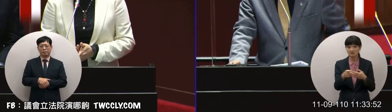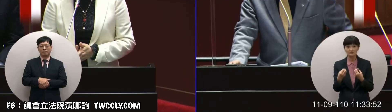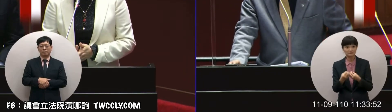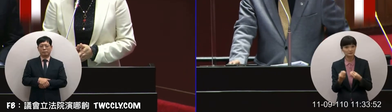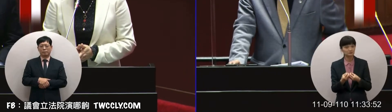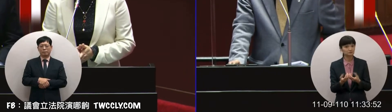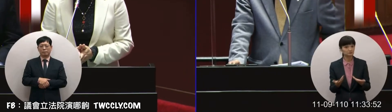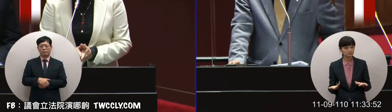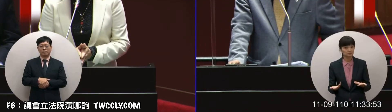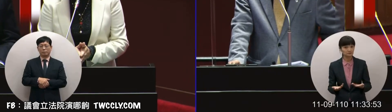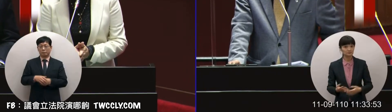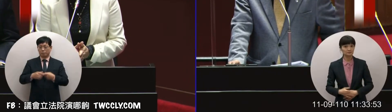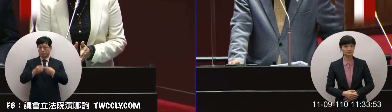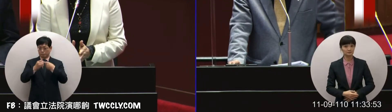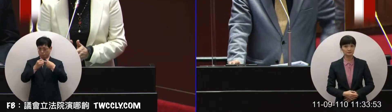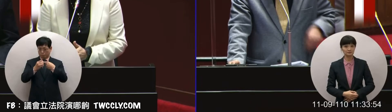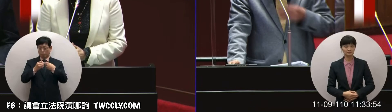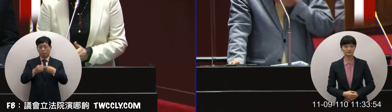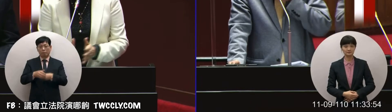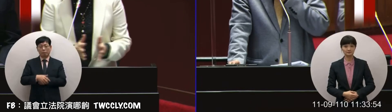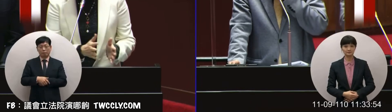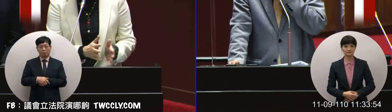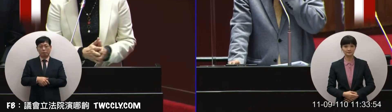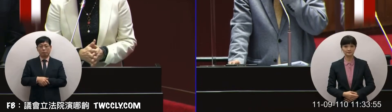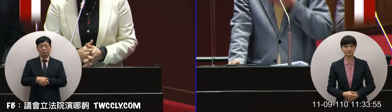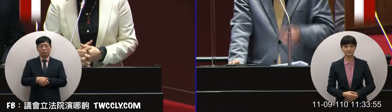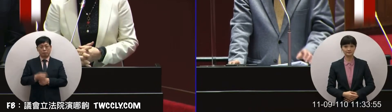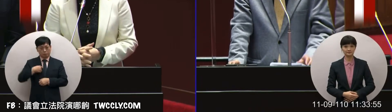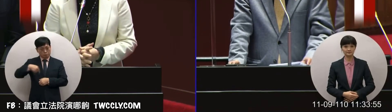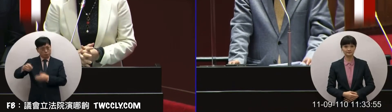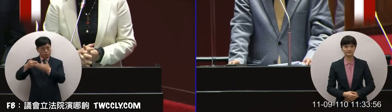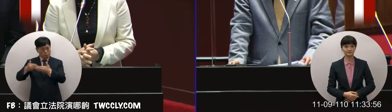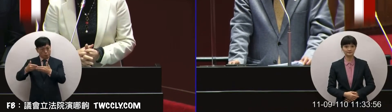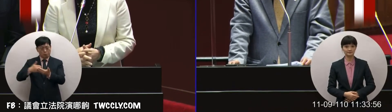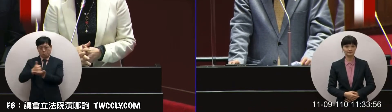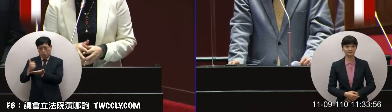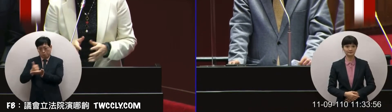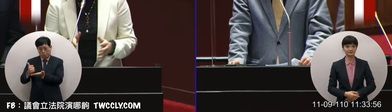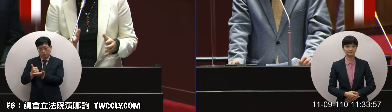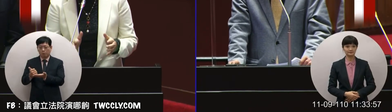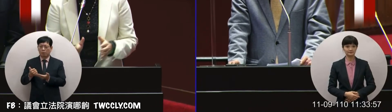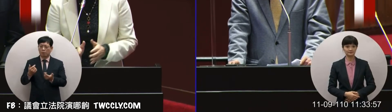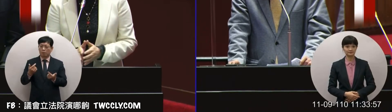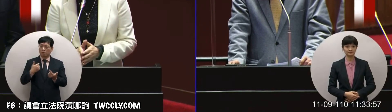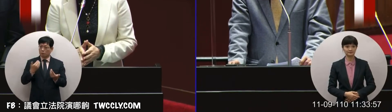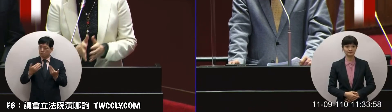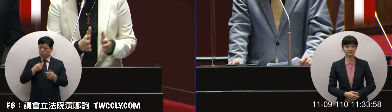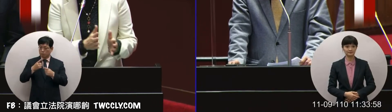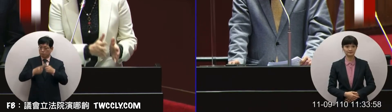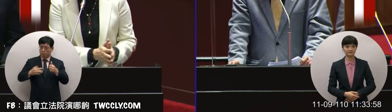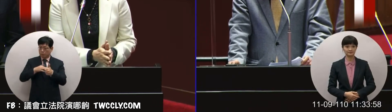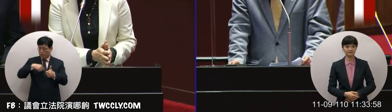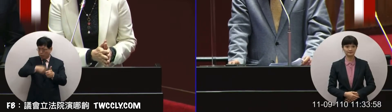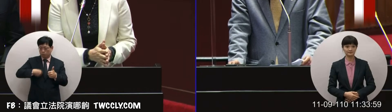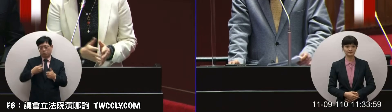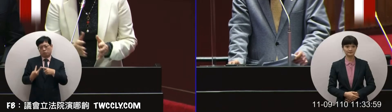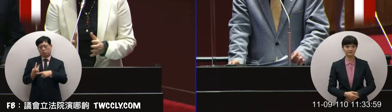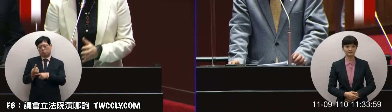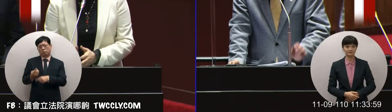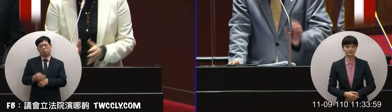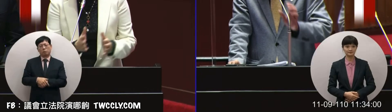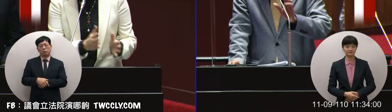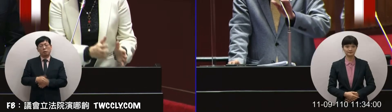理你要怎麼處理第一個齁事實上我們到中國大陸的出口光半導體就佔了快一半